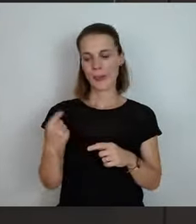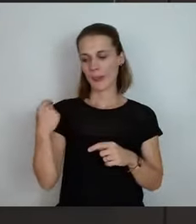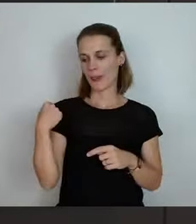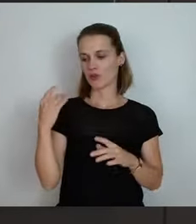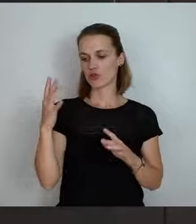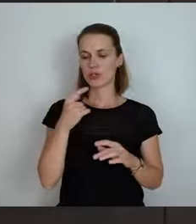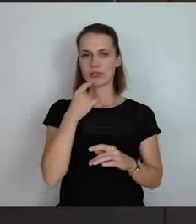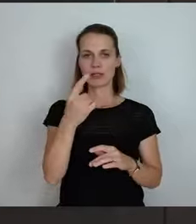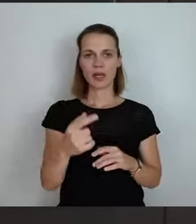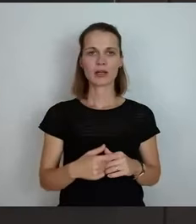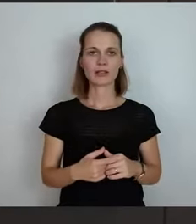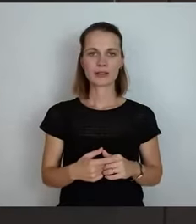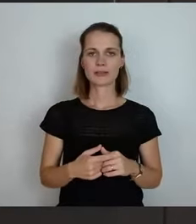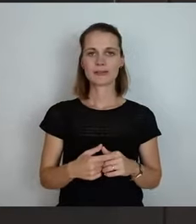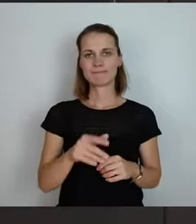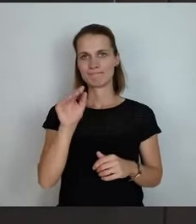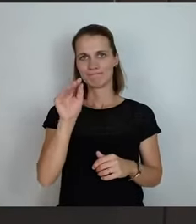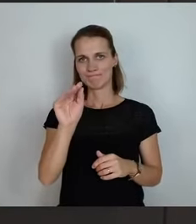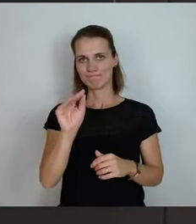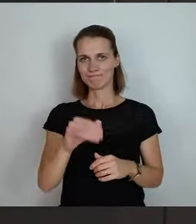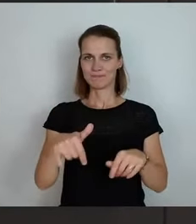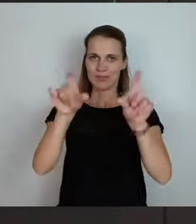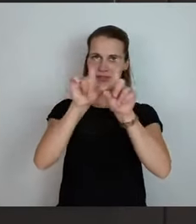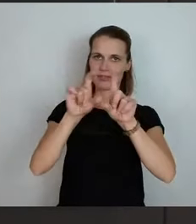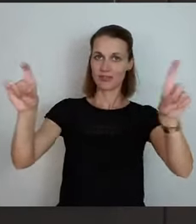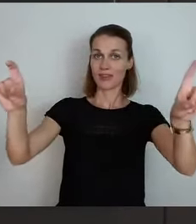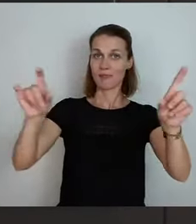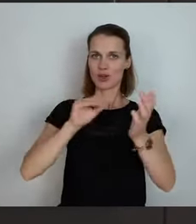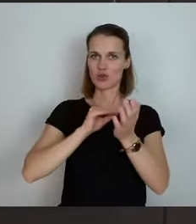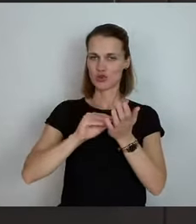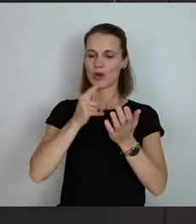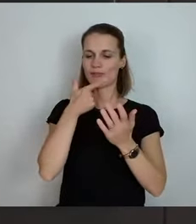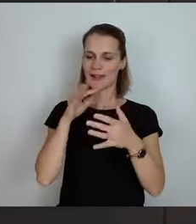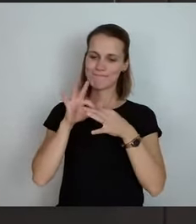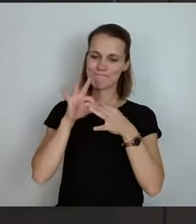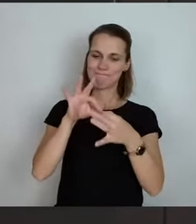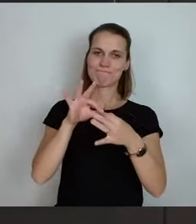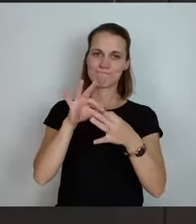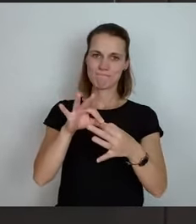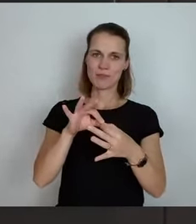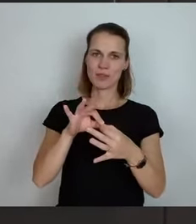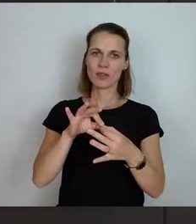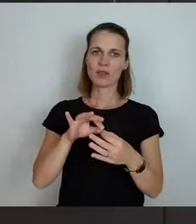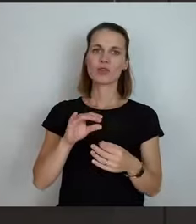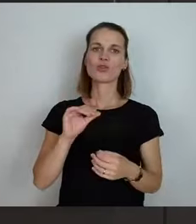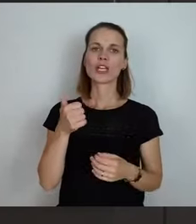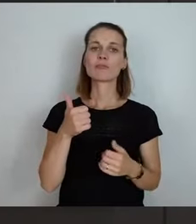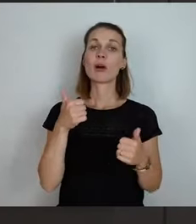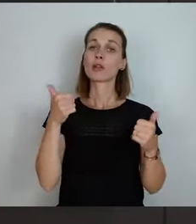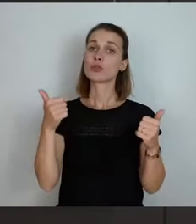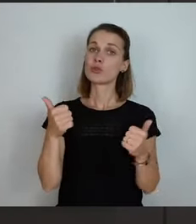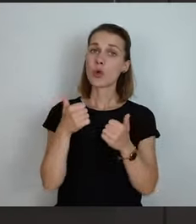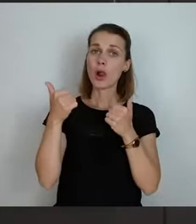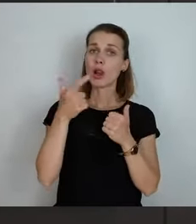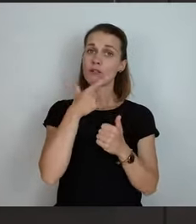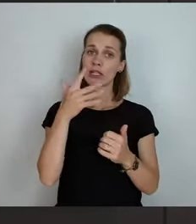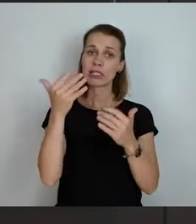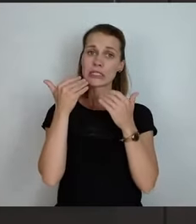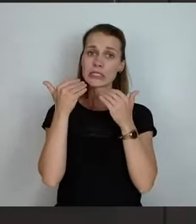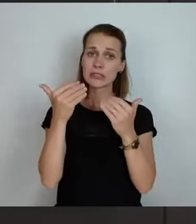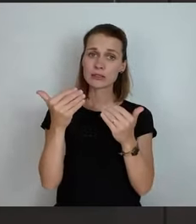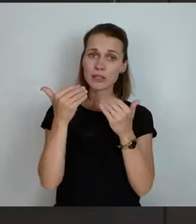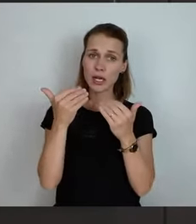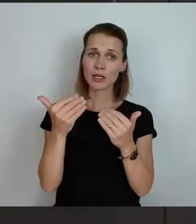Wink zur Schule, sage ich mal, gegangen und ich habe erstmal eine ganz tolle Sache und möchte mich bedanken für die vielfältigen,